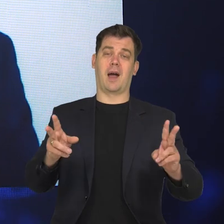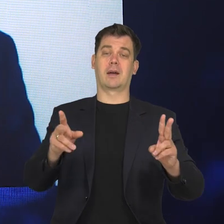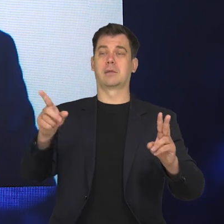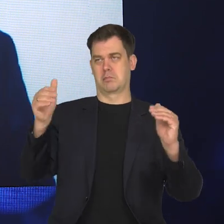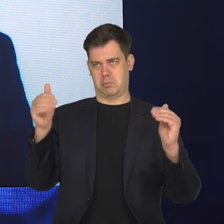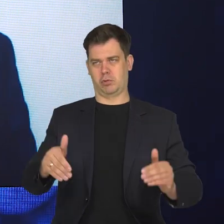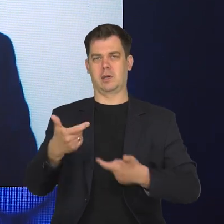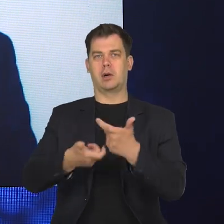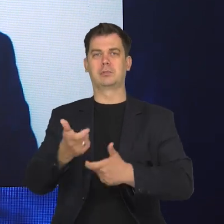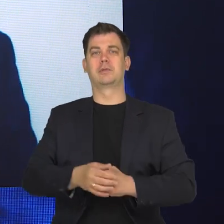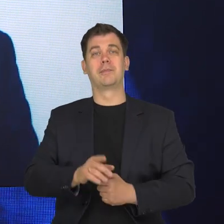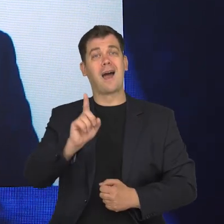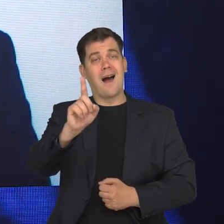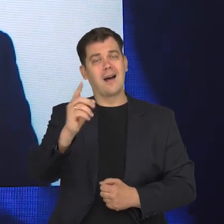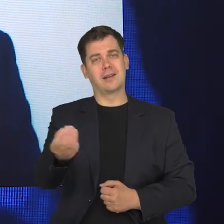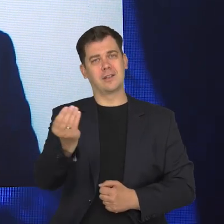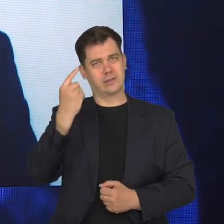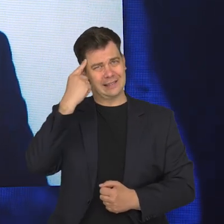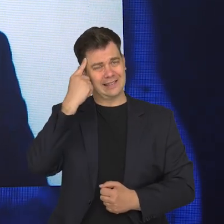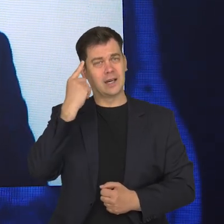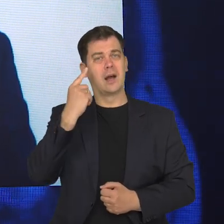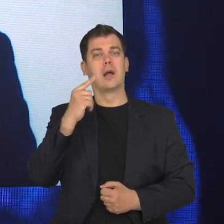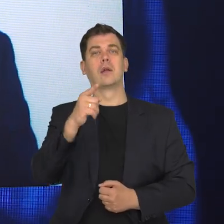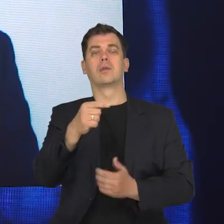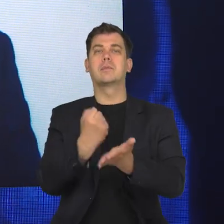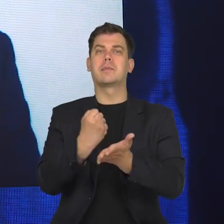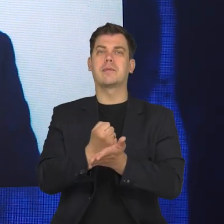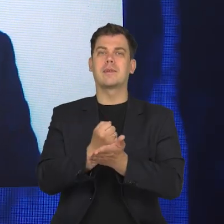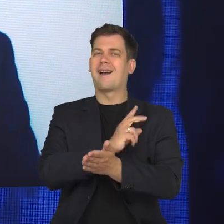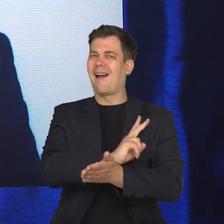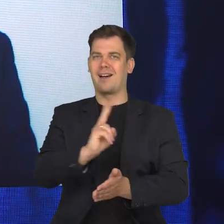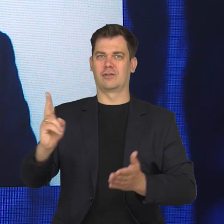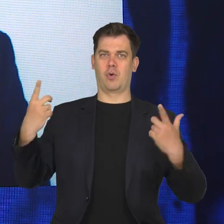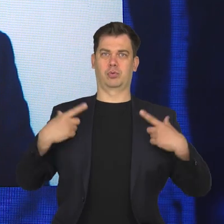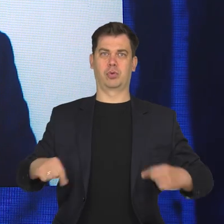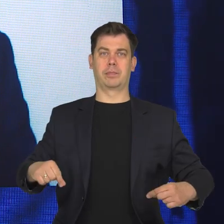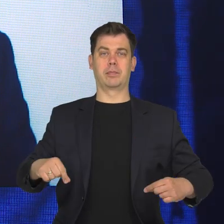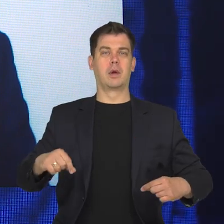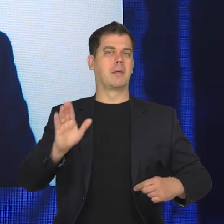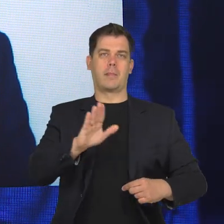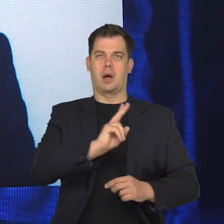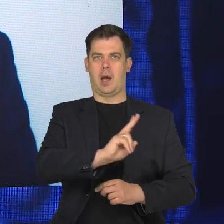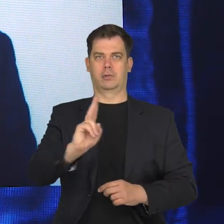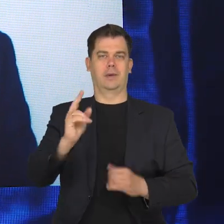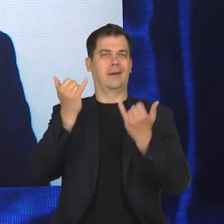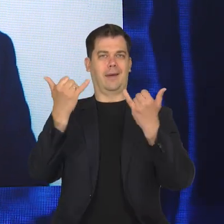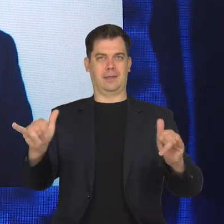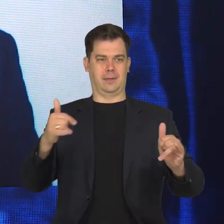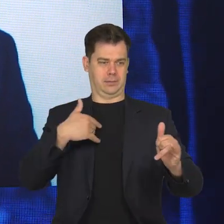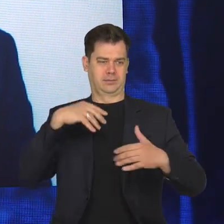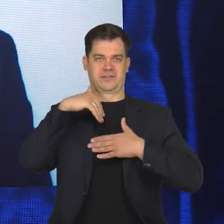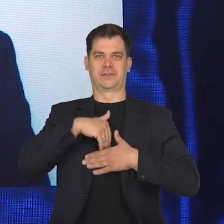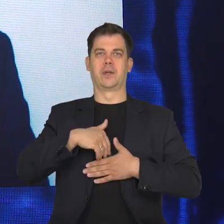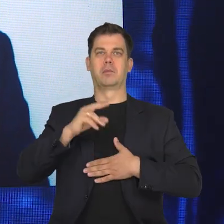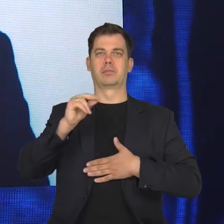Zdecydowanie taki potencjał jest. Natomiast musimy też pamiętać o tym, że każdy z nas wytwarza różną ilość